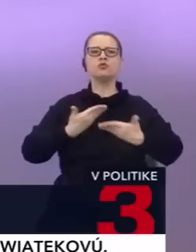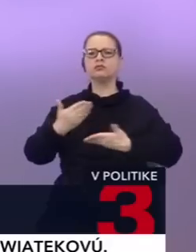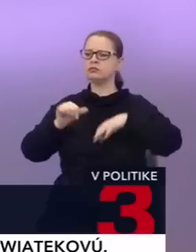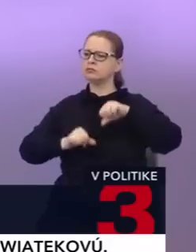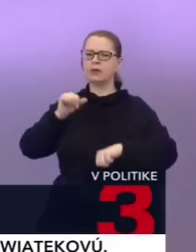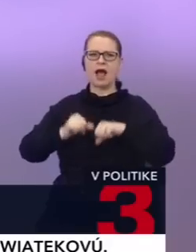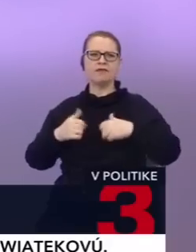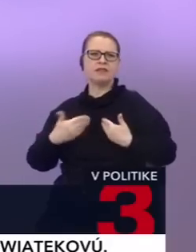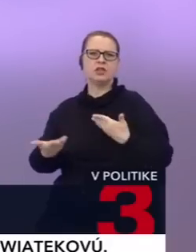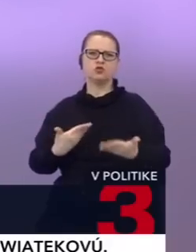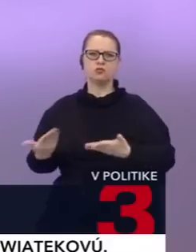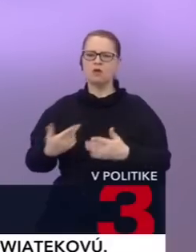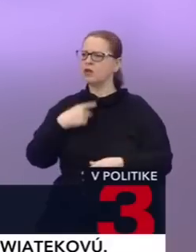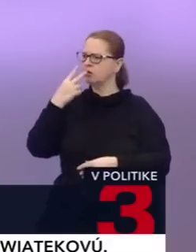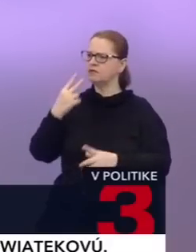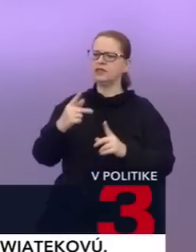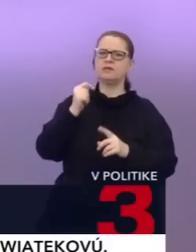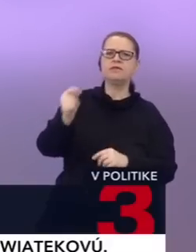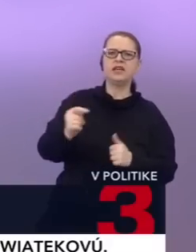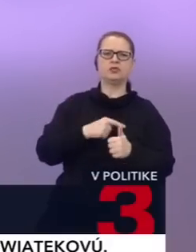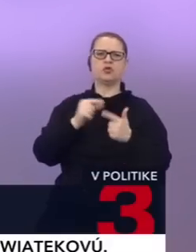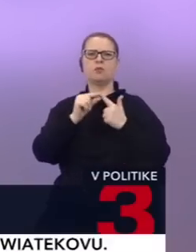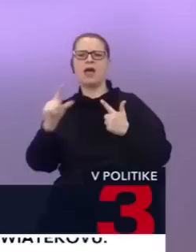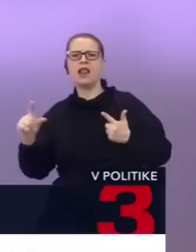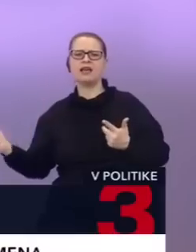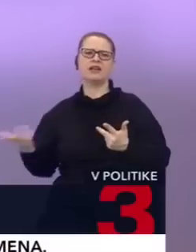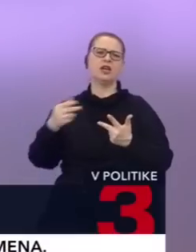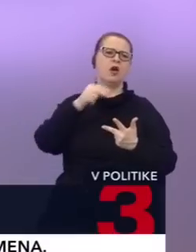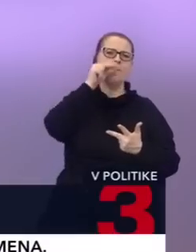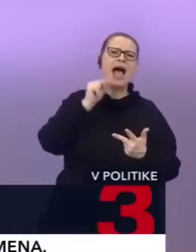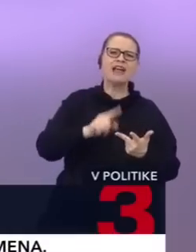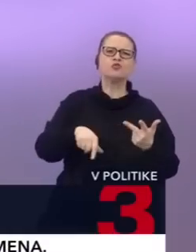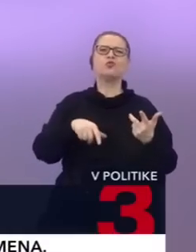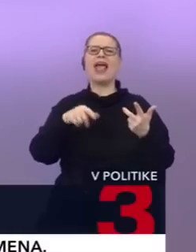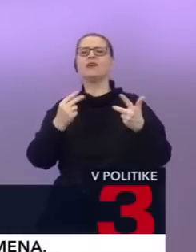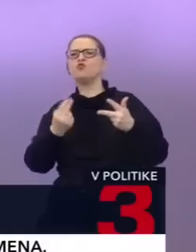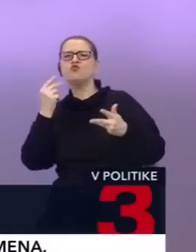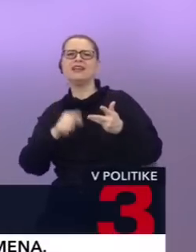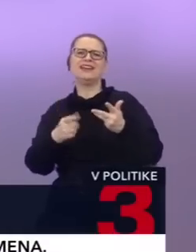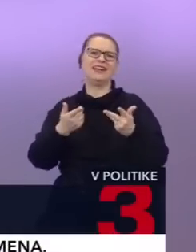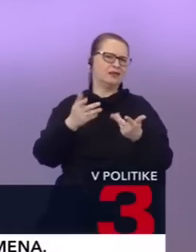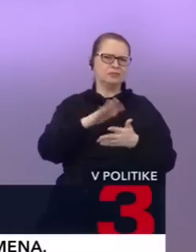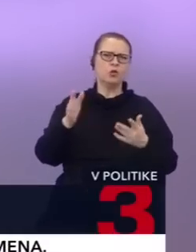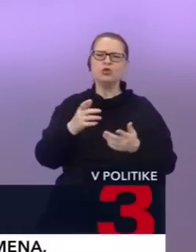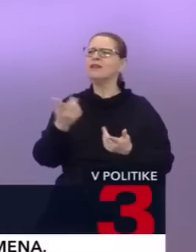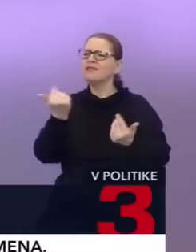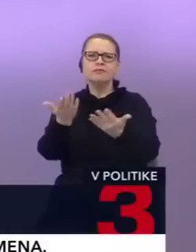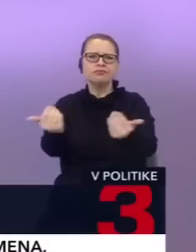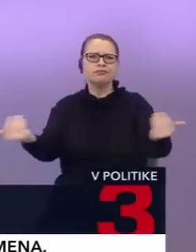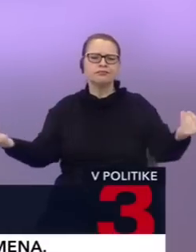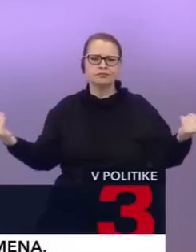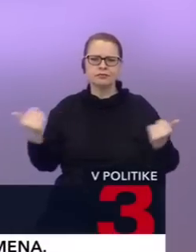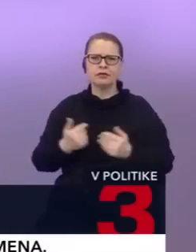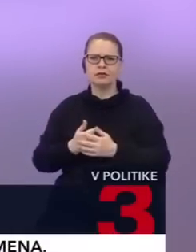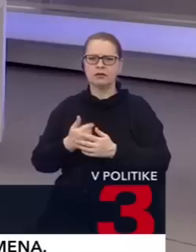Lebo vidíme, že Robert Fico, Peter Pellegrini, Mazúrek, Uhryk a tak ďalej zmobilizovali svojho voliča a mobilizujú ho tri